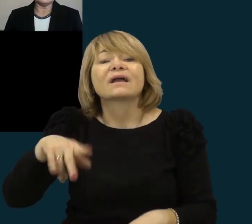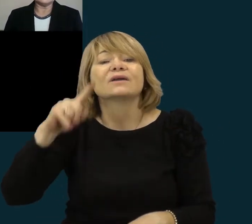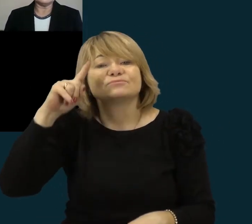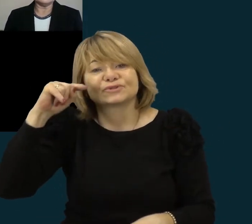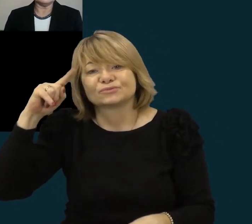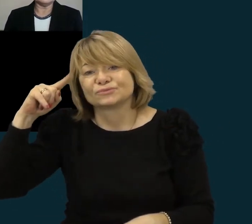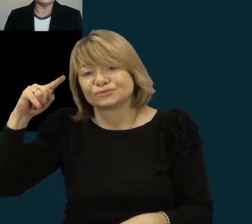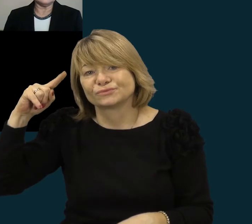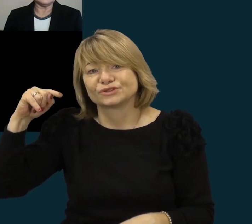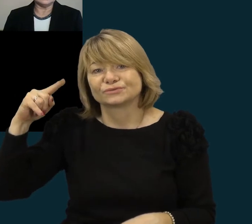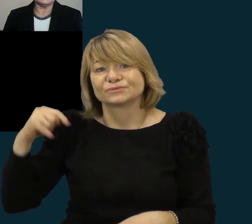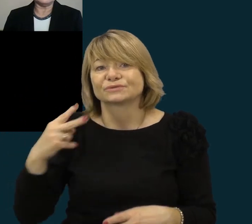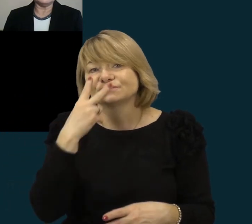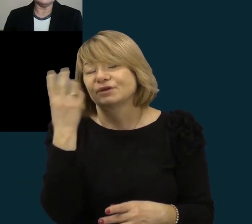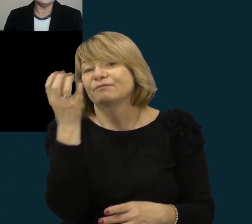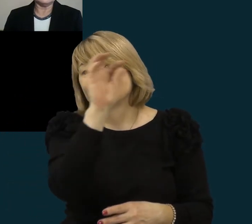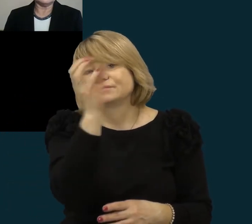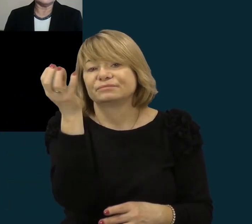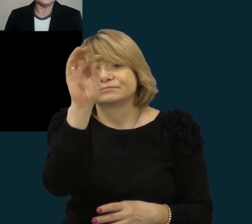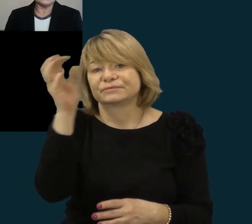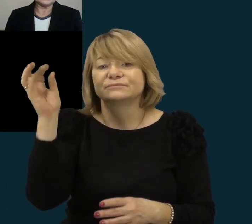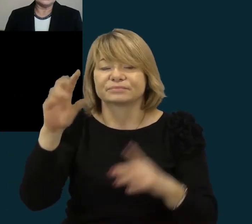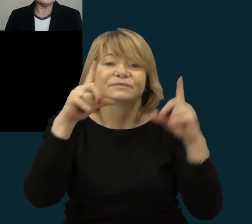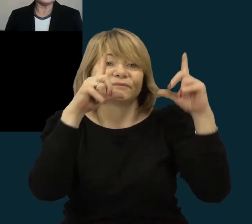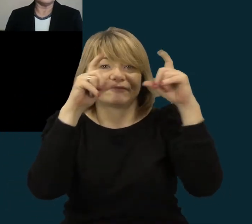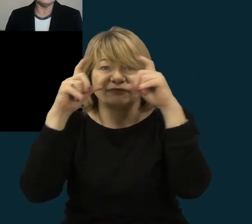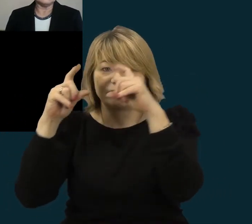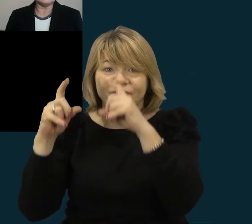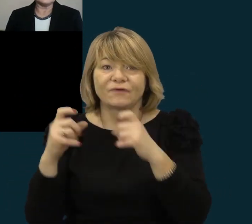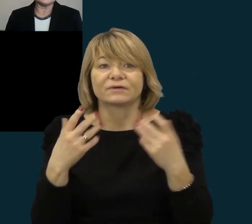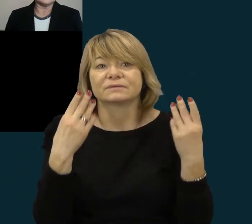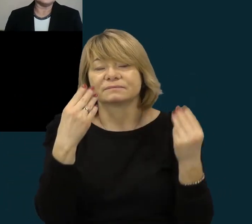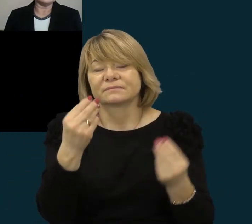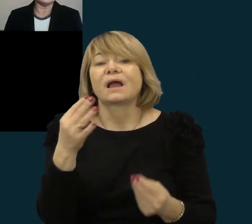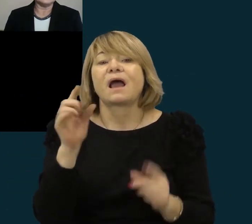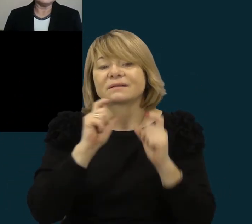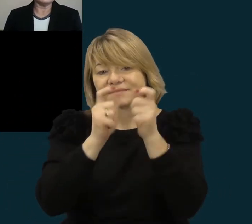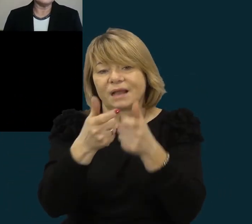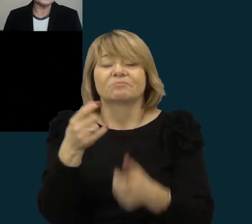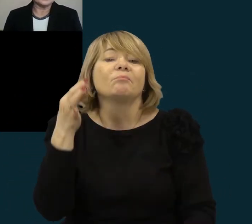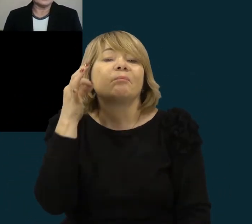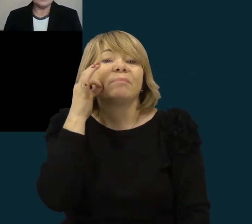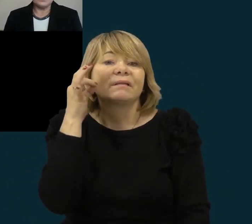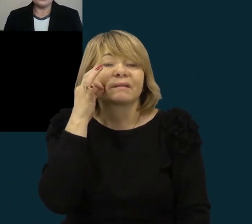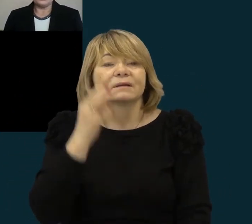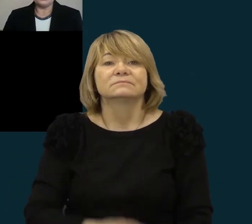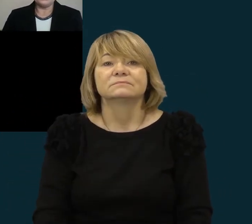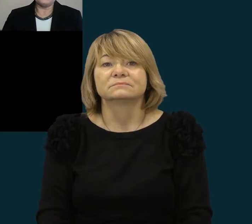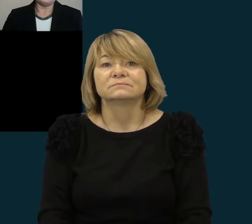ir vat įtėlę paveikslėlius ir nuotraukas, kad tai yra bite.